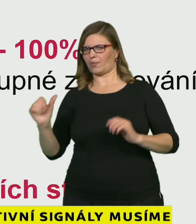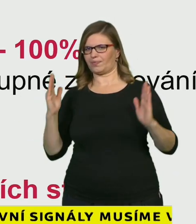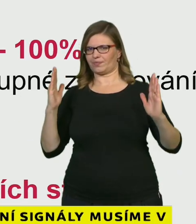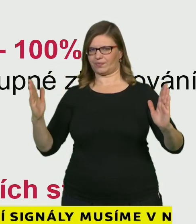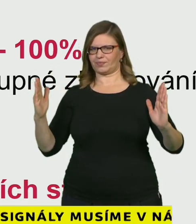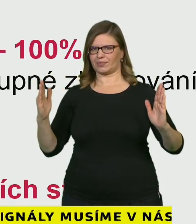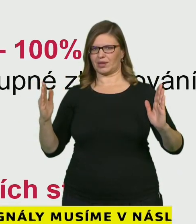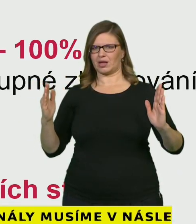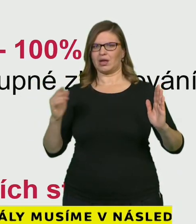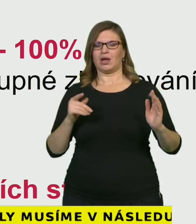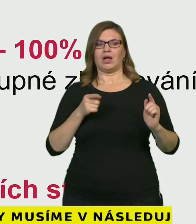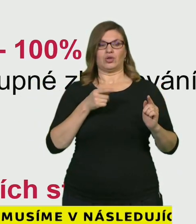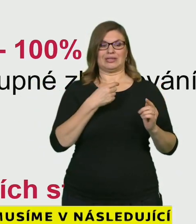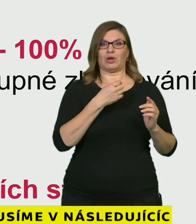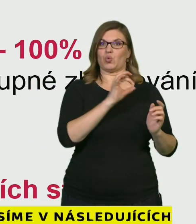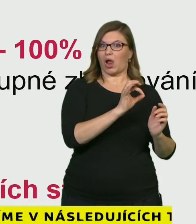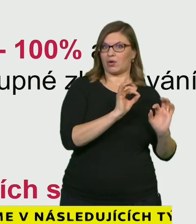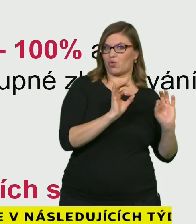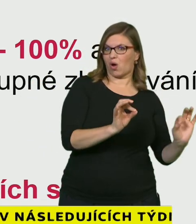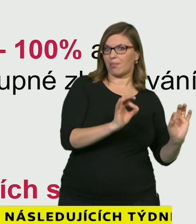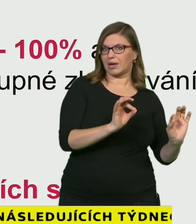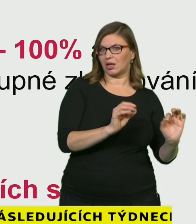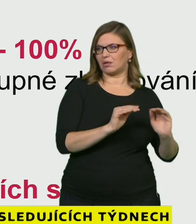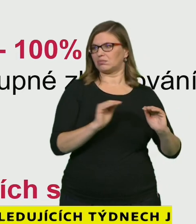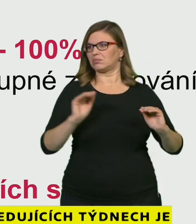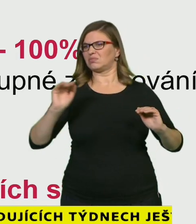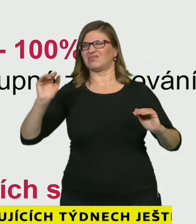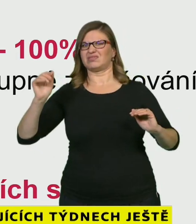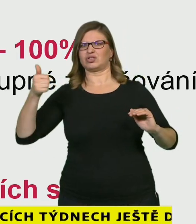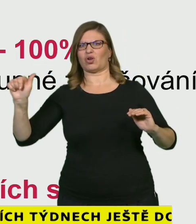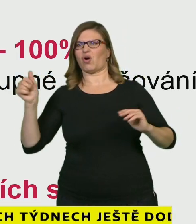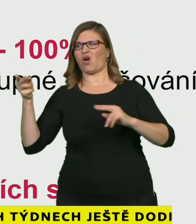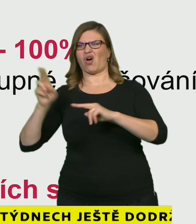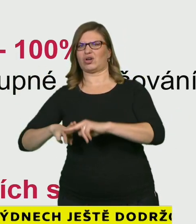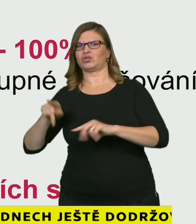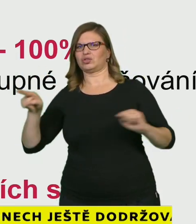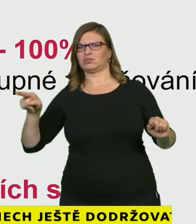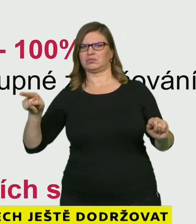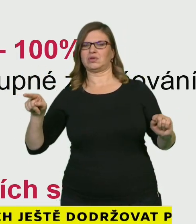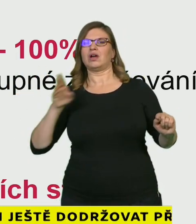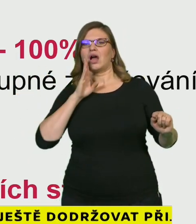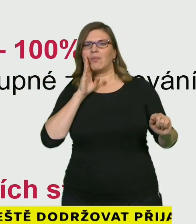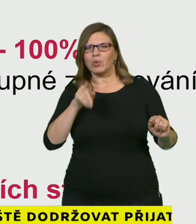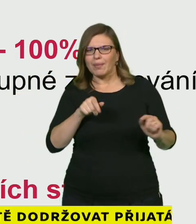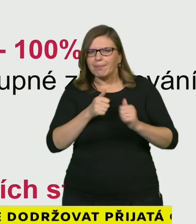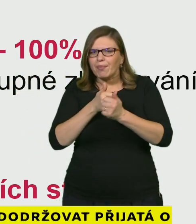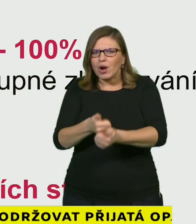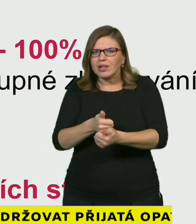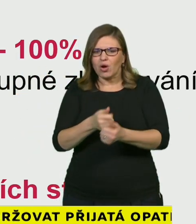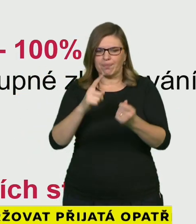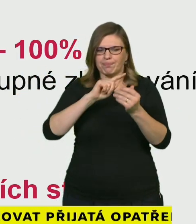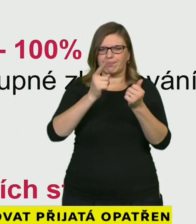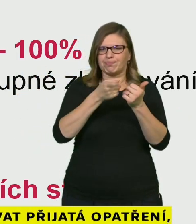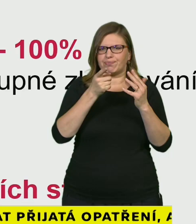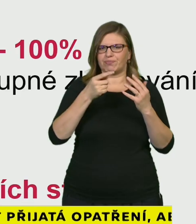sledovat postupné zhoršování a nebo věřím, že zajímá na zlepšování situace. A ta opatření jsou potom navázána na pět základních